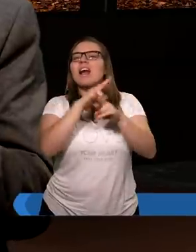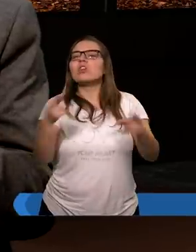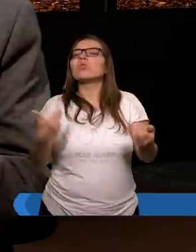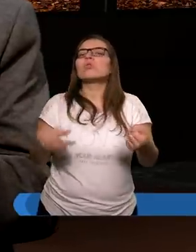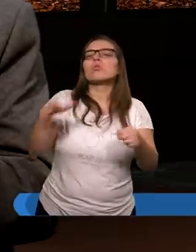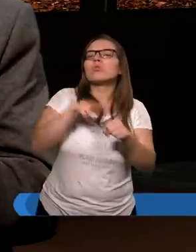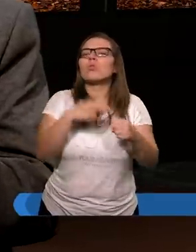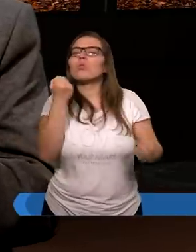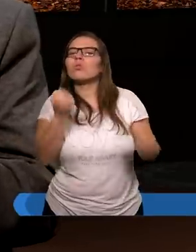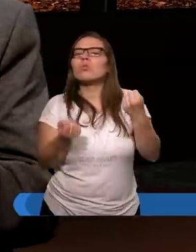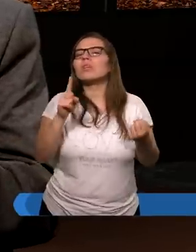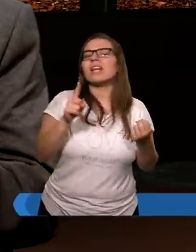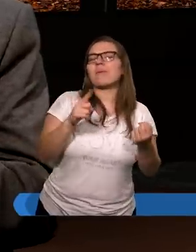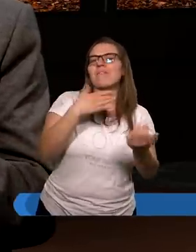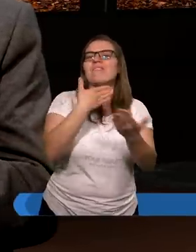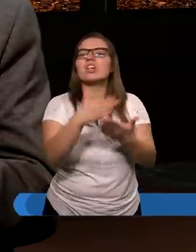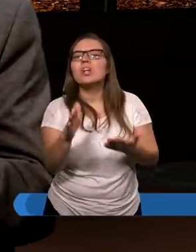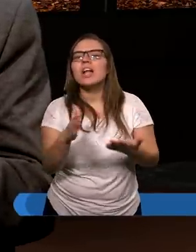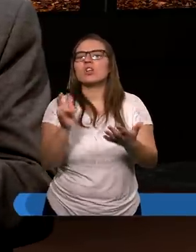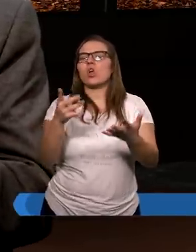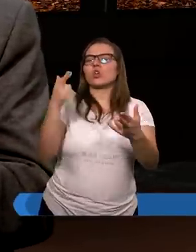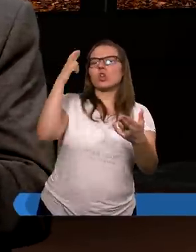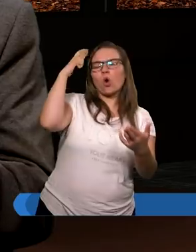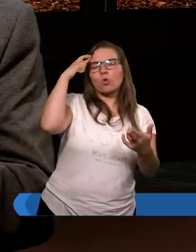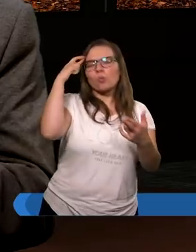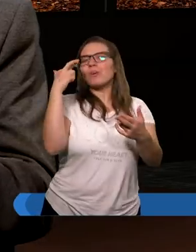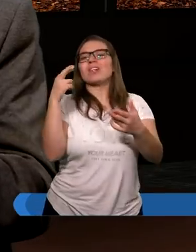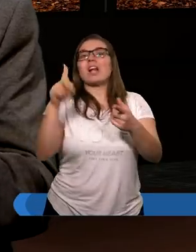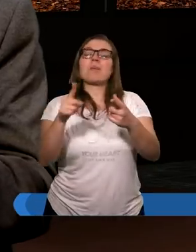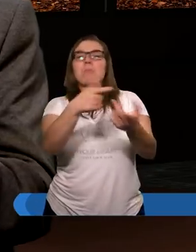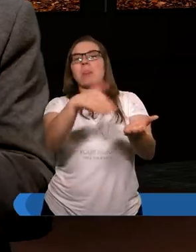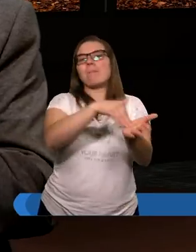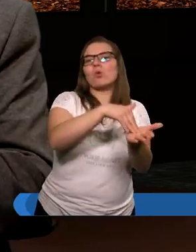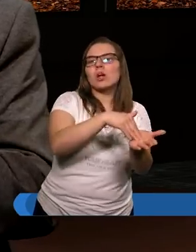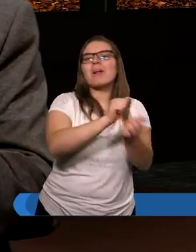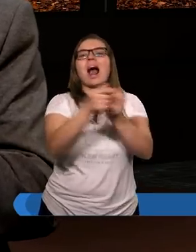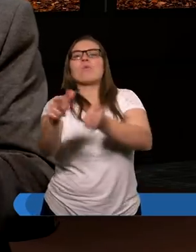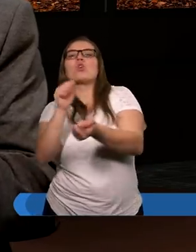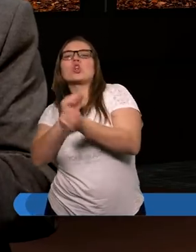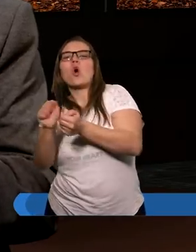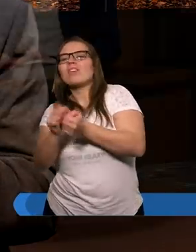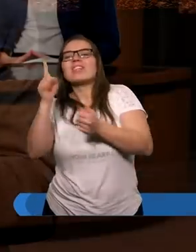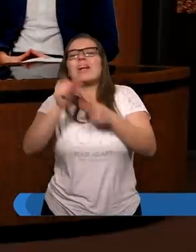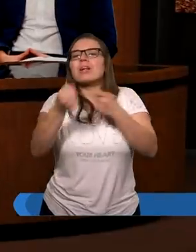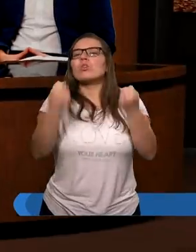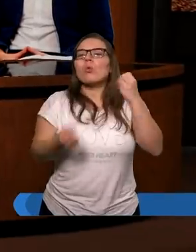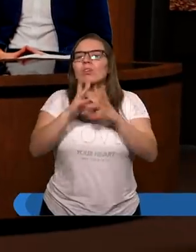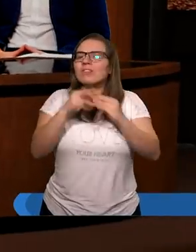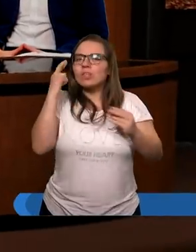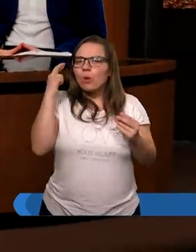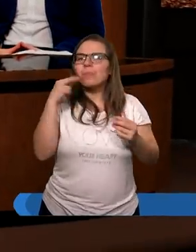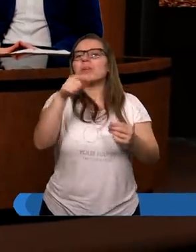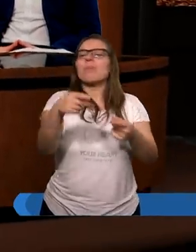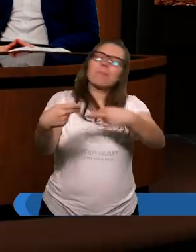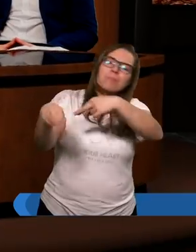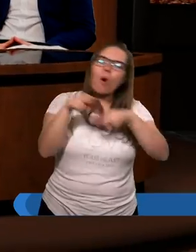trudno wyrzec ludziom i których trudno rozumieć, że są niepotrzebne albo wręcz szkodliwe. Tak i wtedy ci ludzie ciągle do